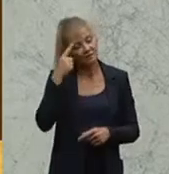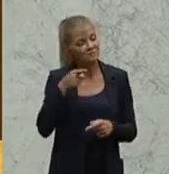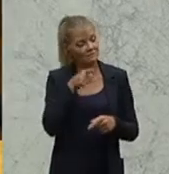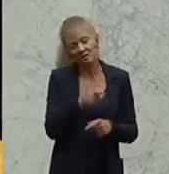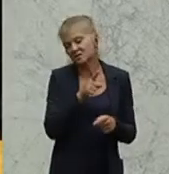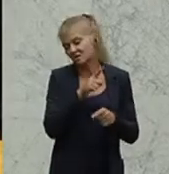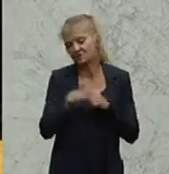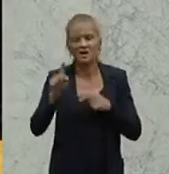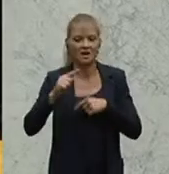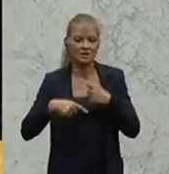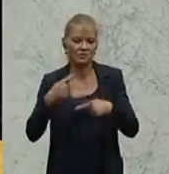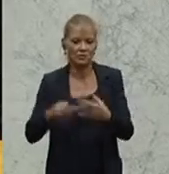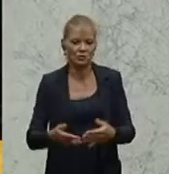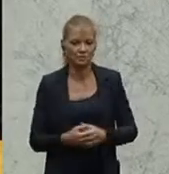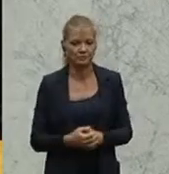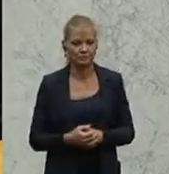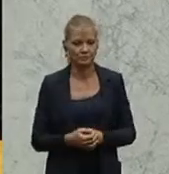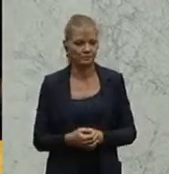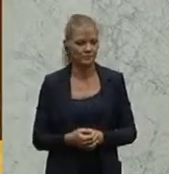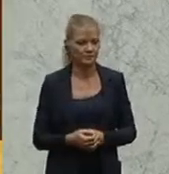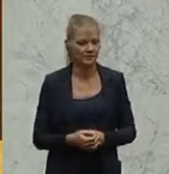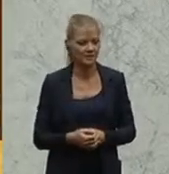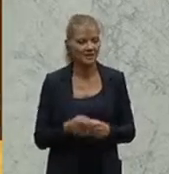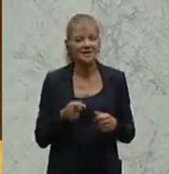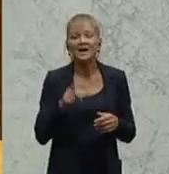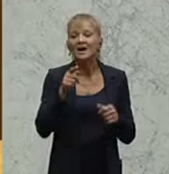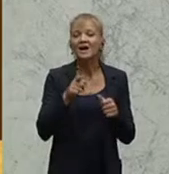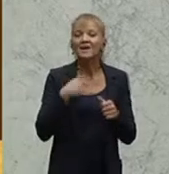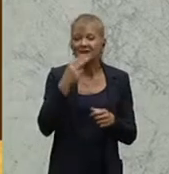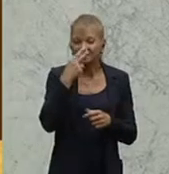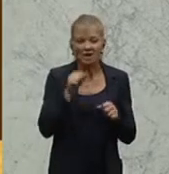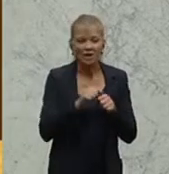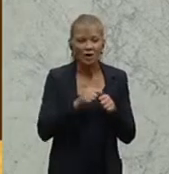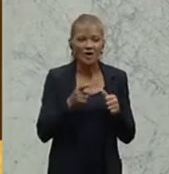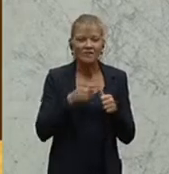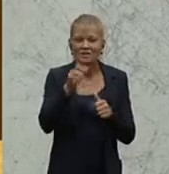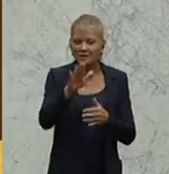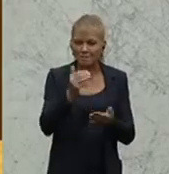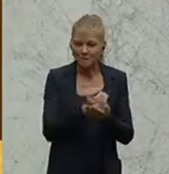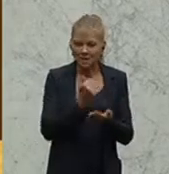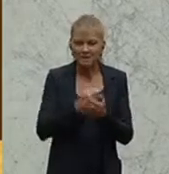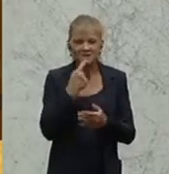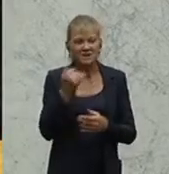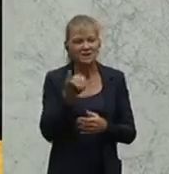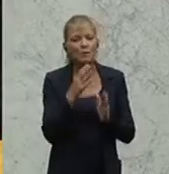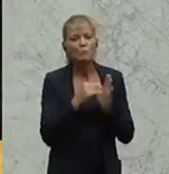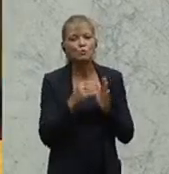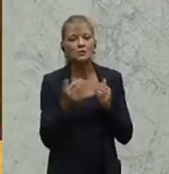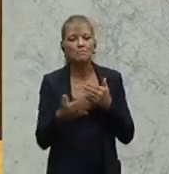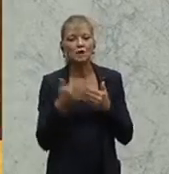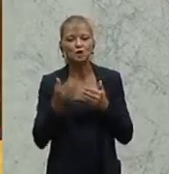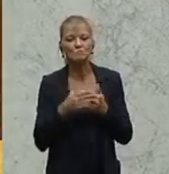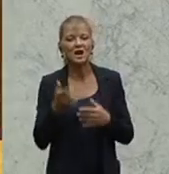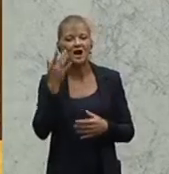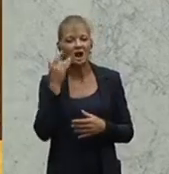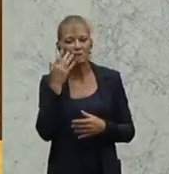Fehlentwicklung. Und ich sehe auch, wenn in Ihrem Bericht immer wieder Kalifornien als Musterbeispiel genannt wird, es wird